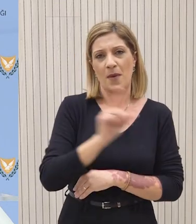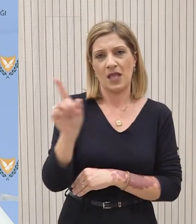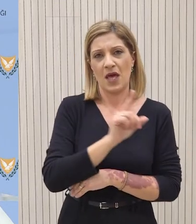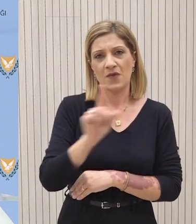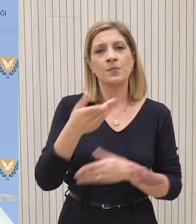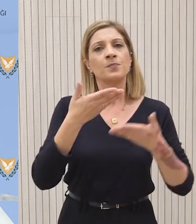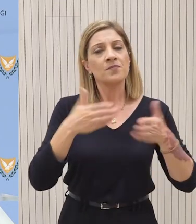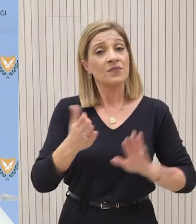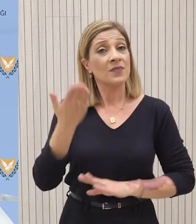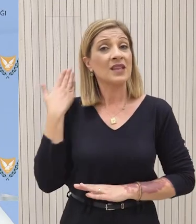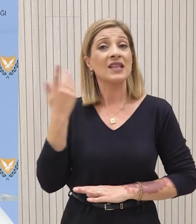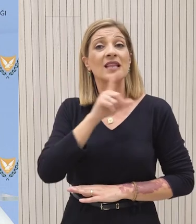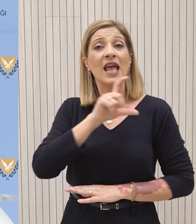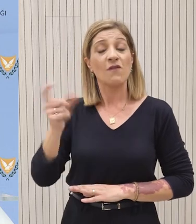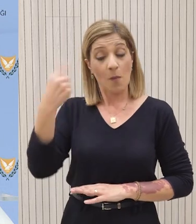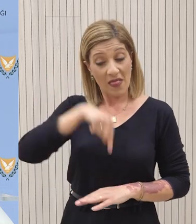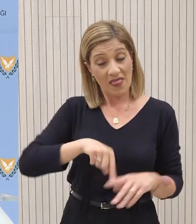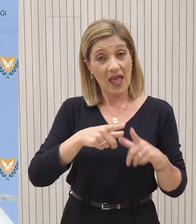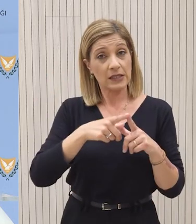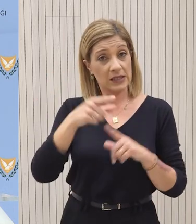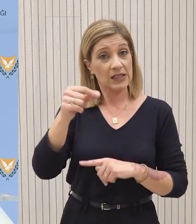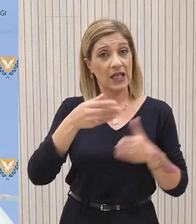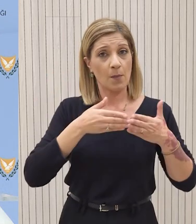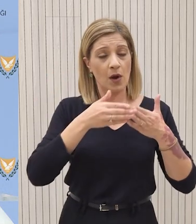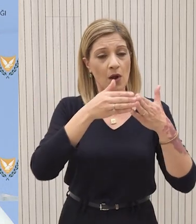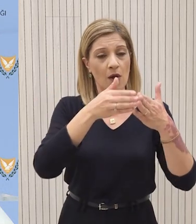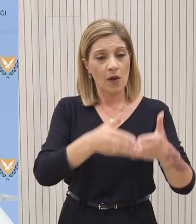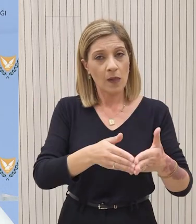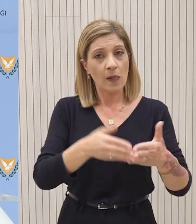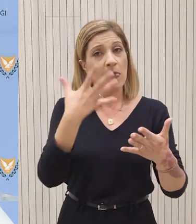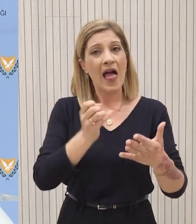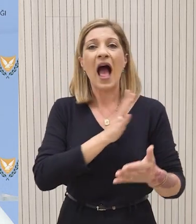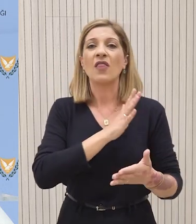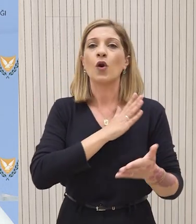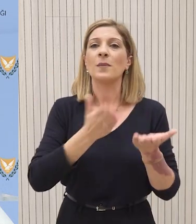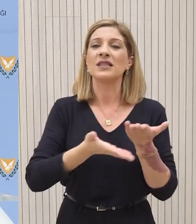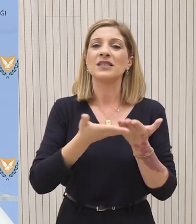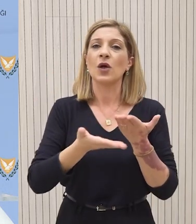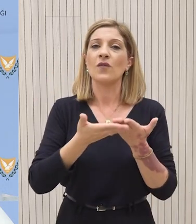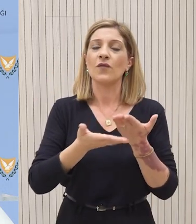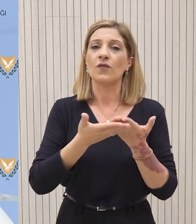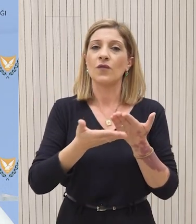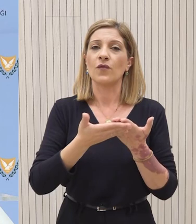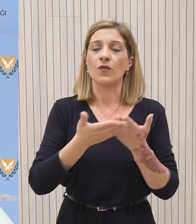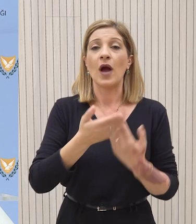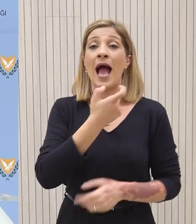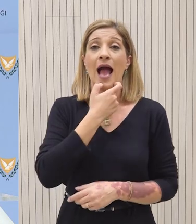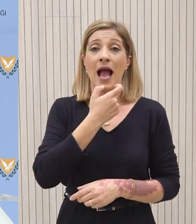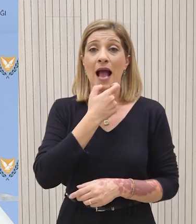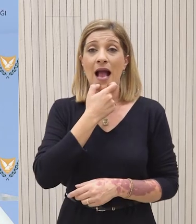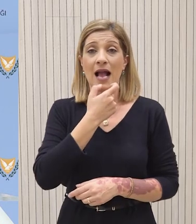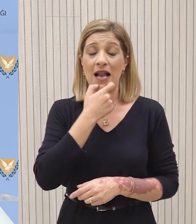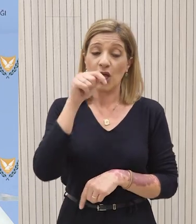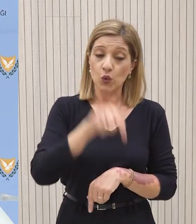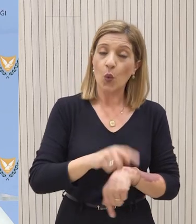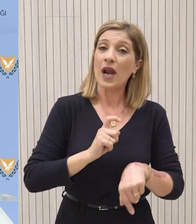Έχει ήδη αφηχθεί την προηγούμενη εβδομάδα στην Κύπρο η πρώτη ανθρωπιστική βοήθεια από πλευράς του Ηνωμένου Βασιλείου η οποία αυτή τη